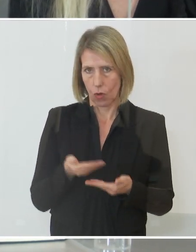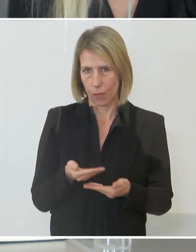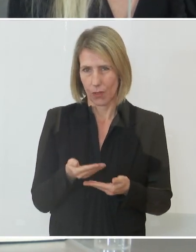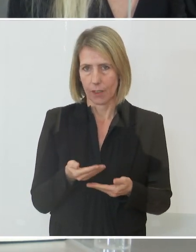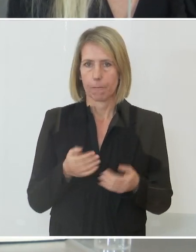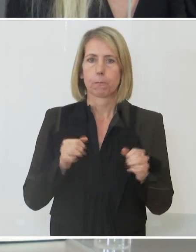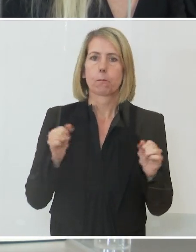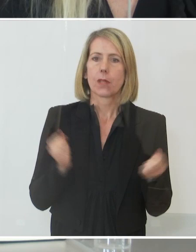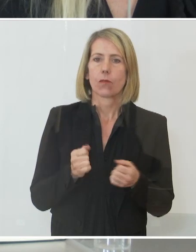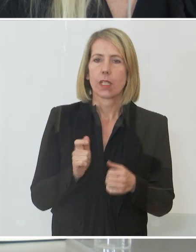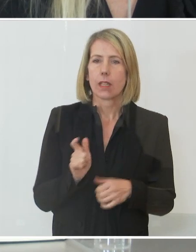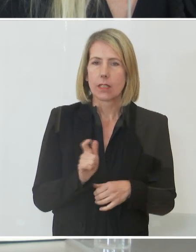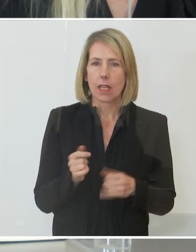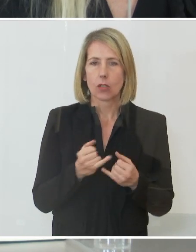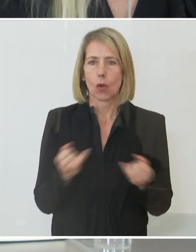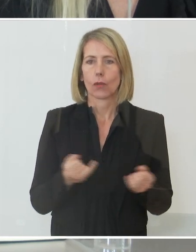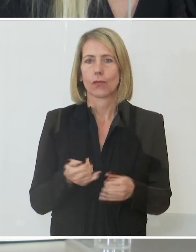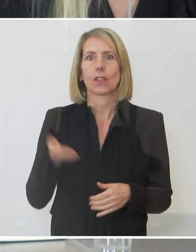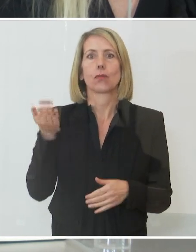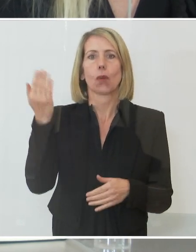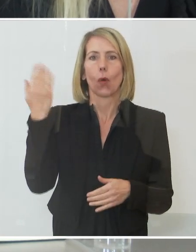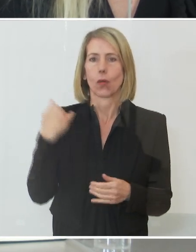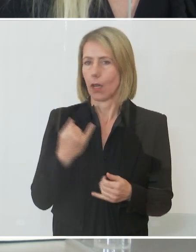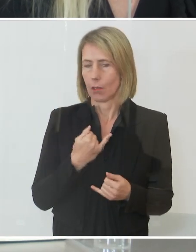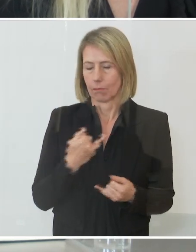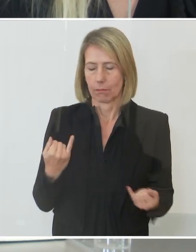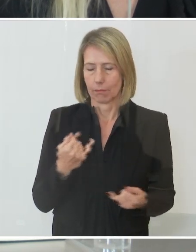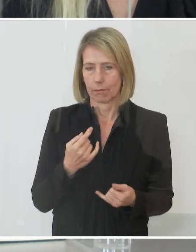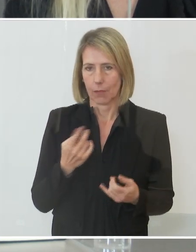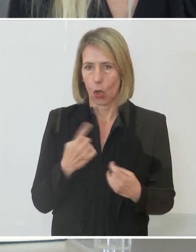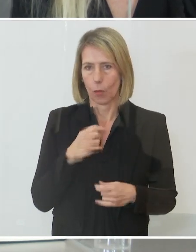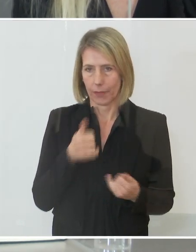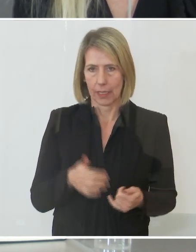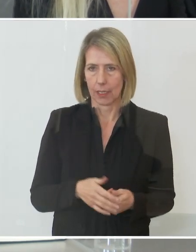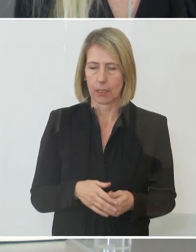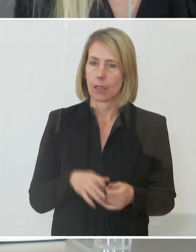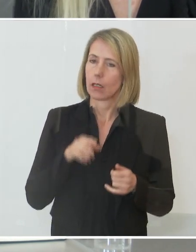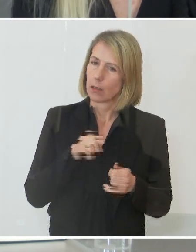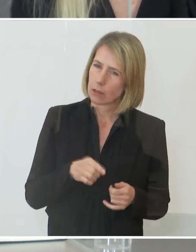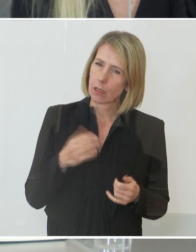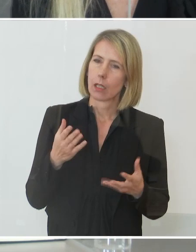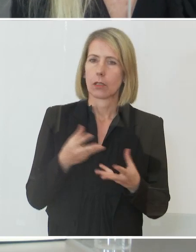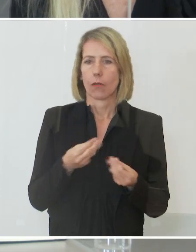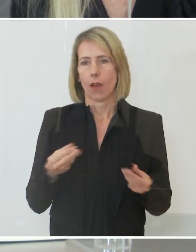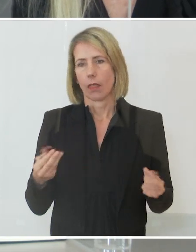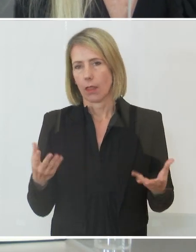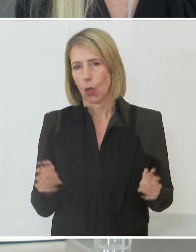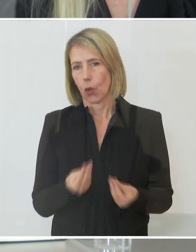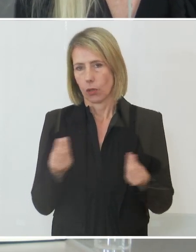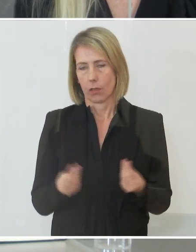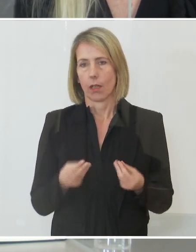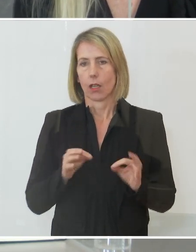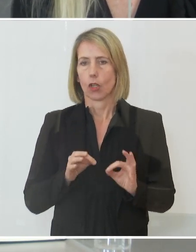tersaison so haben, wie das früher der Fall war. Und das alles sind die Gründe gewesen, dass wir uns zu